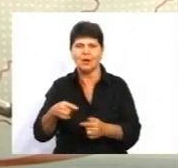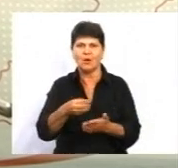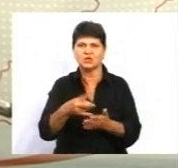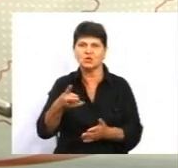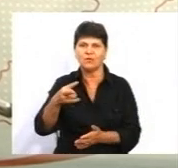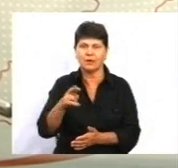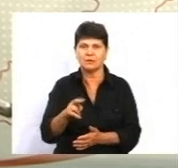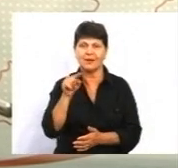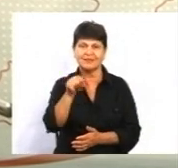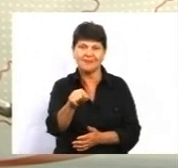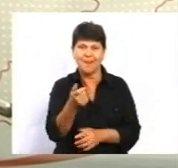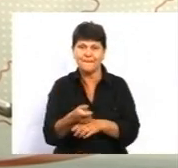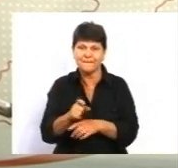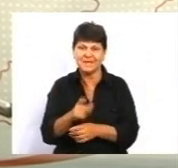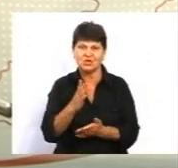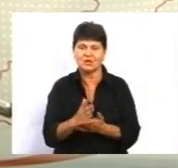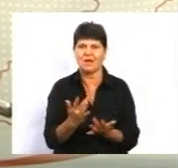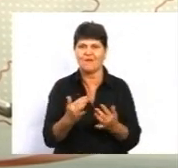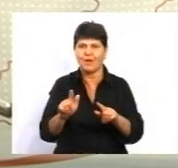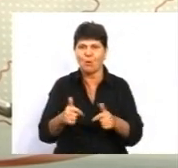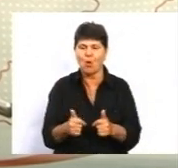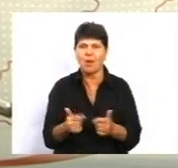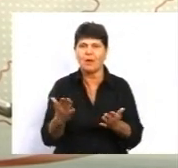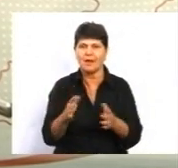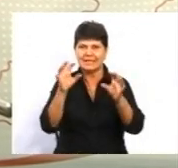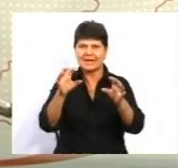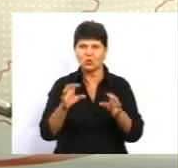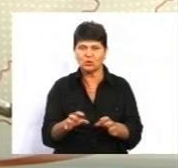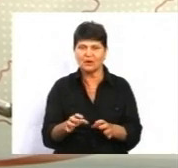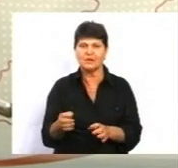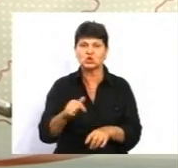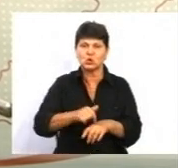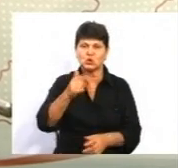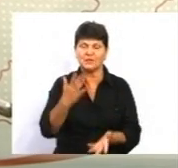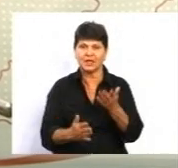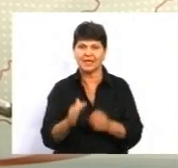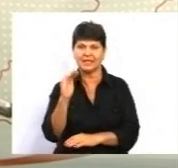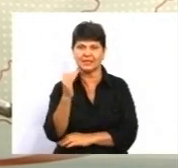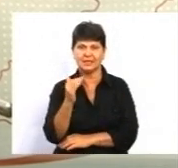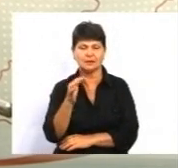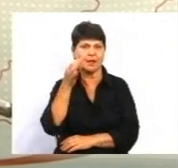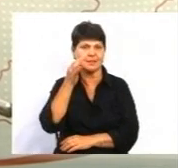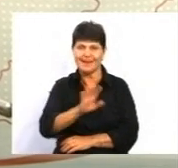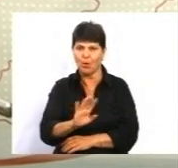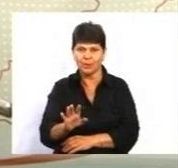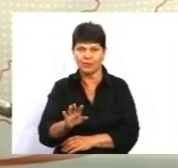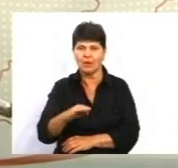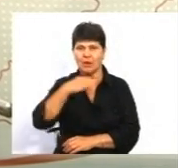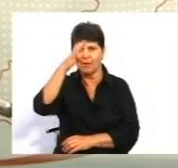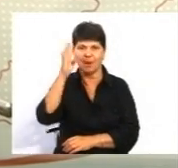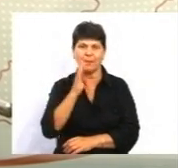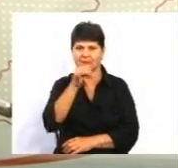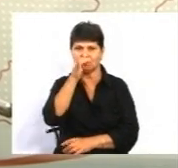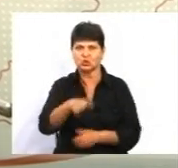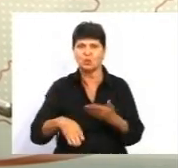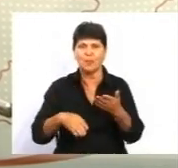вимога, яку ставить законодавець стосовно того, що якщо дитина не опановує, батьки не можуть допомогти їй